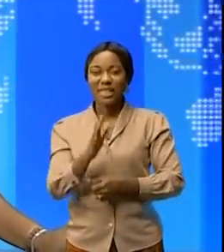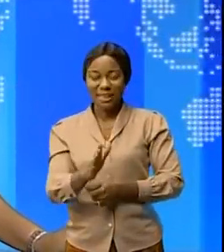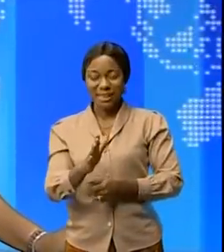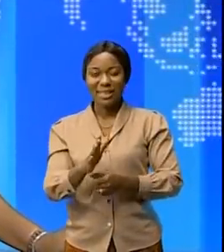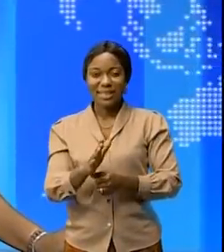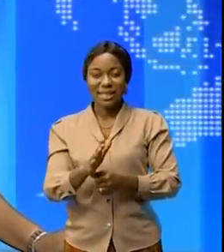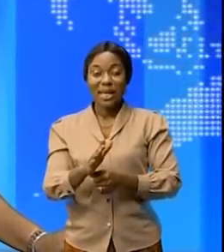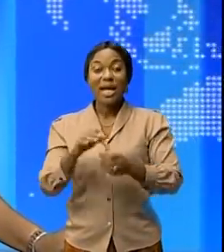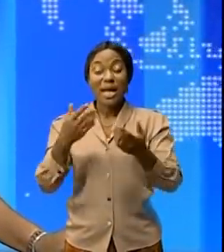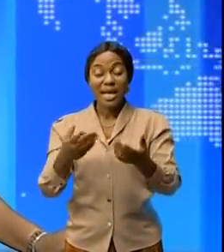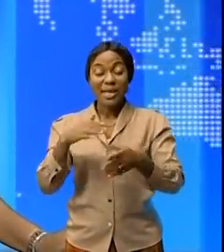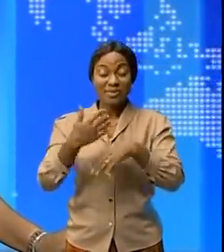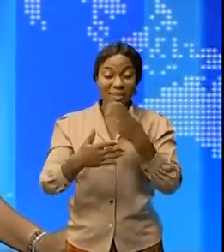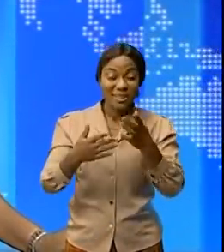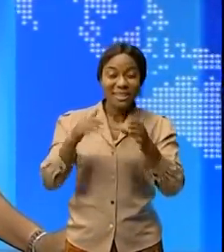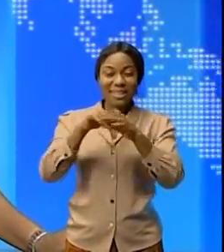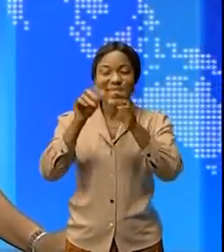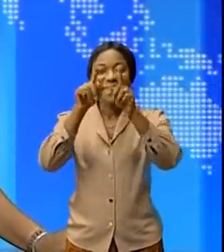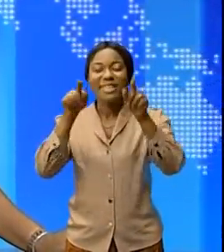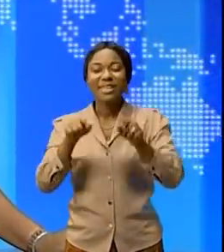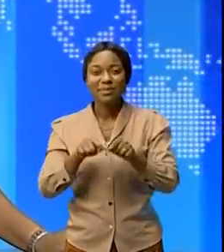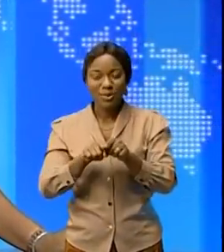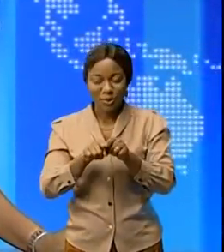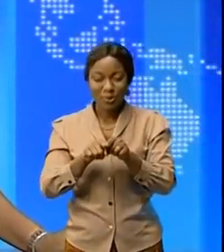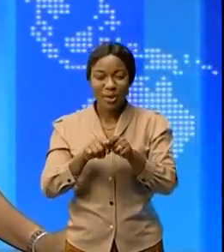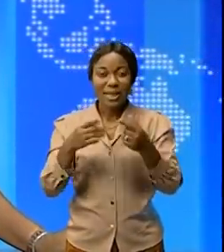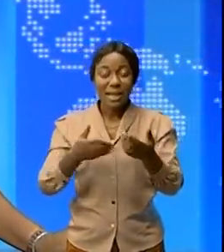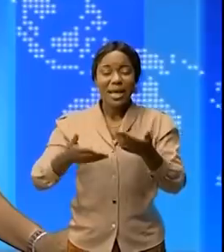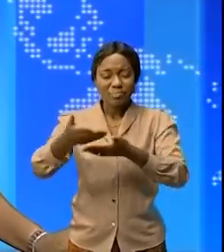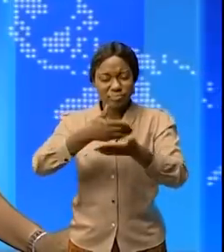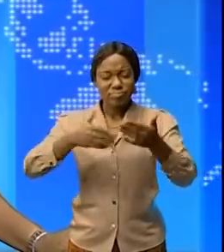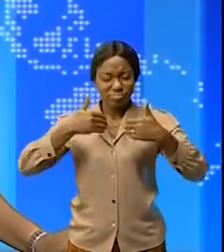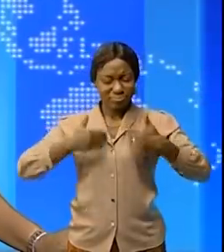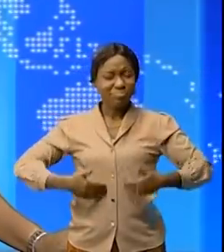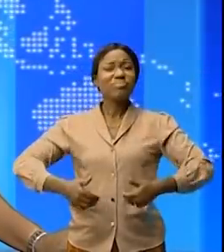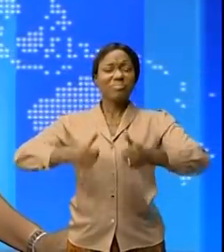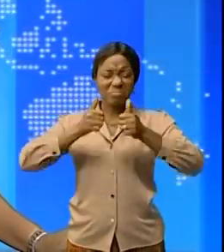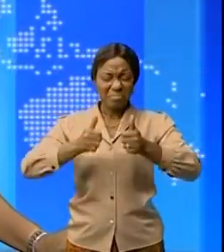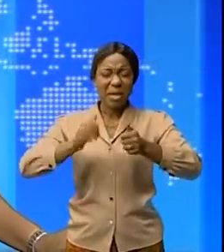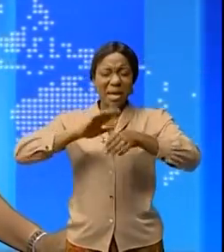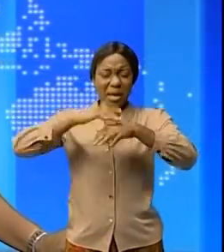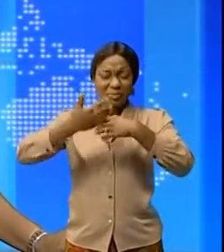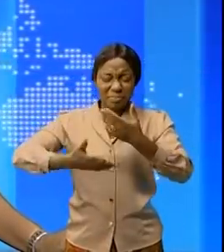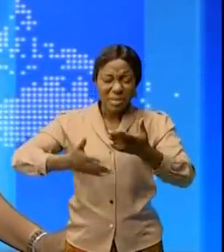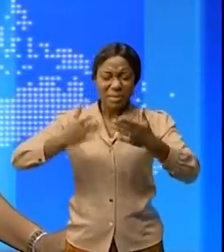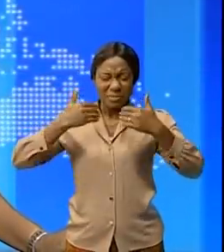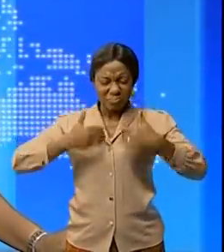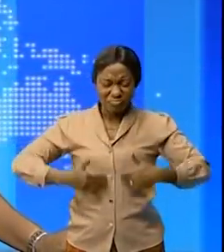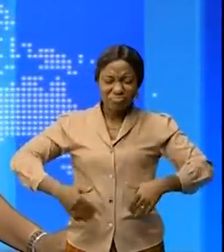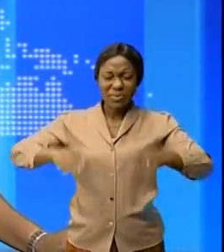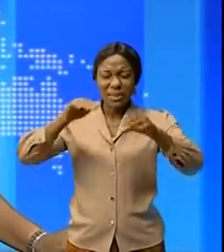célèbre émission caribou variété sur la RTNC se rétablit après de soins appropriés à l'hôpital du